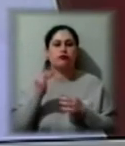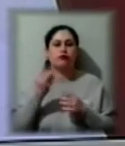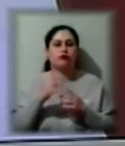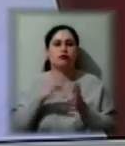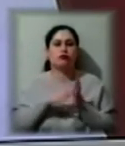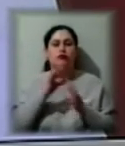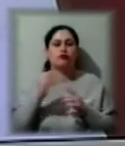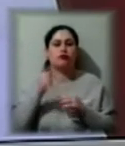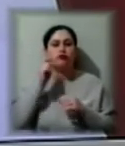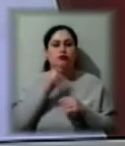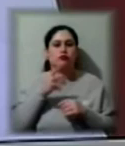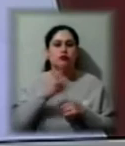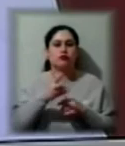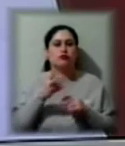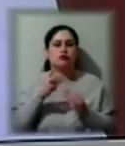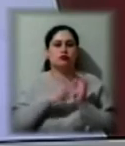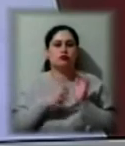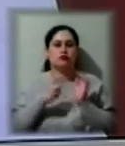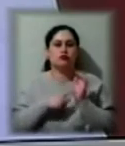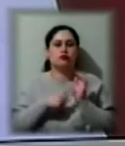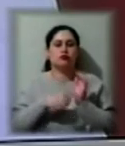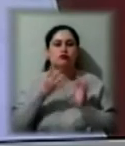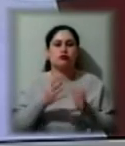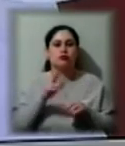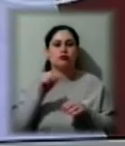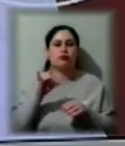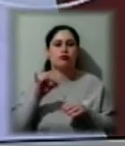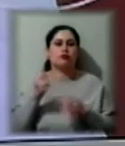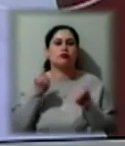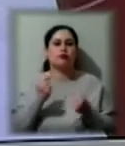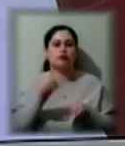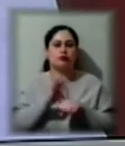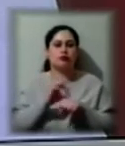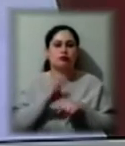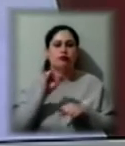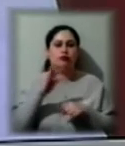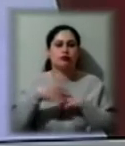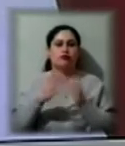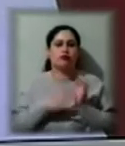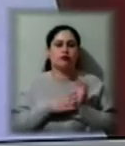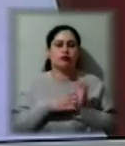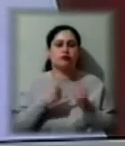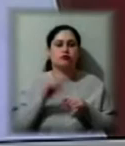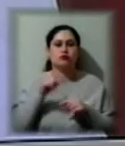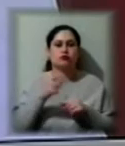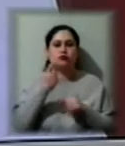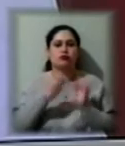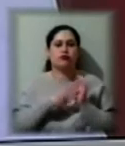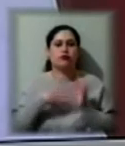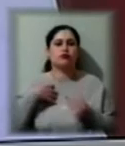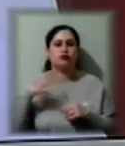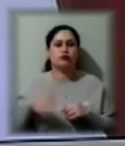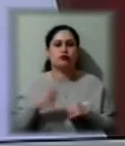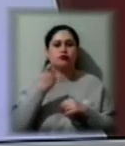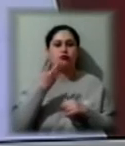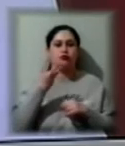3764 лабораторно підтверджених випадків COVID-19. З них 108 летальних, 143 пацієнти